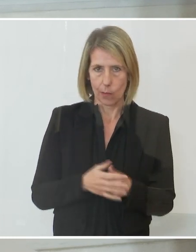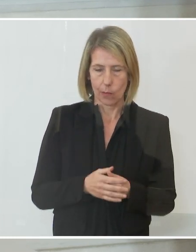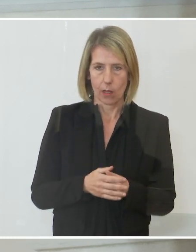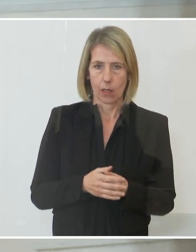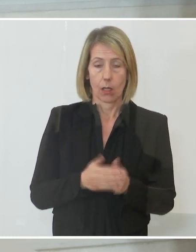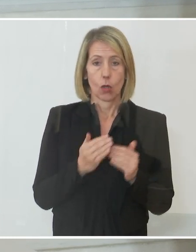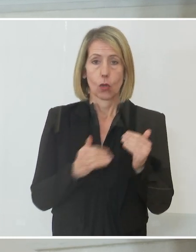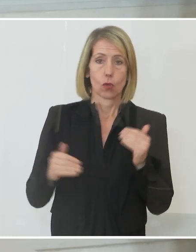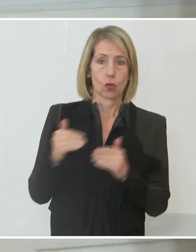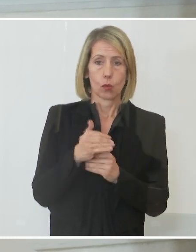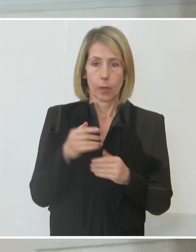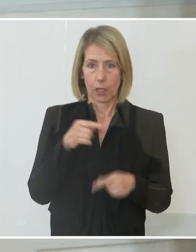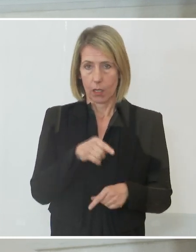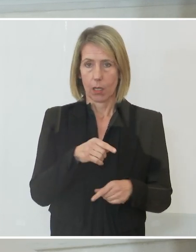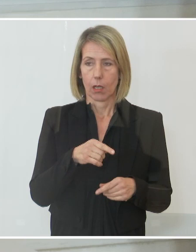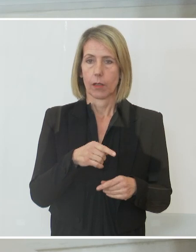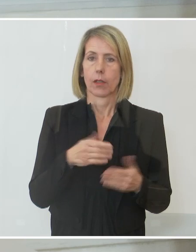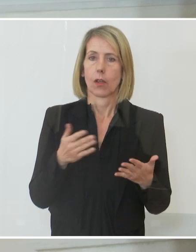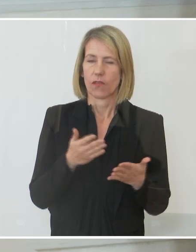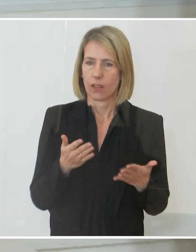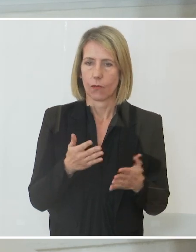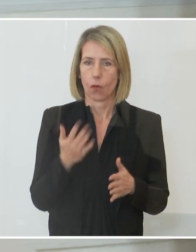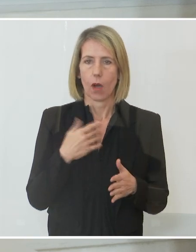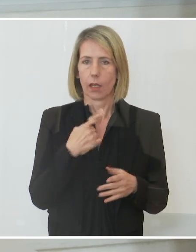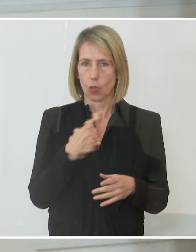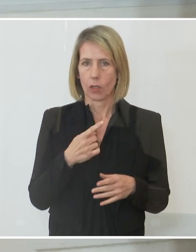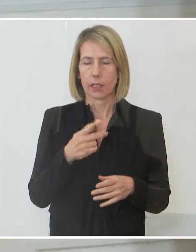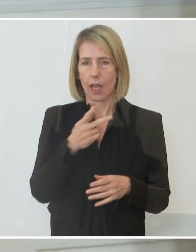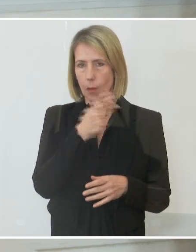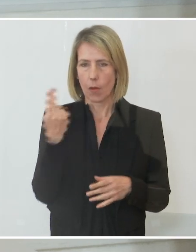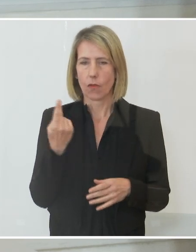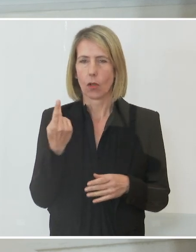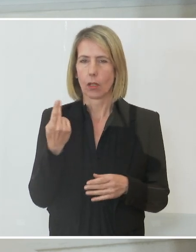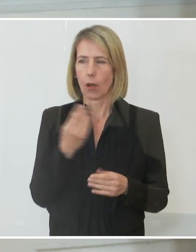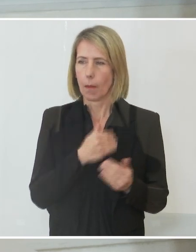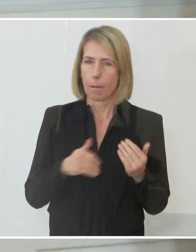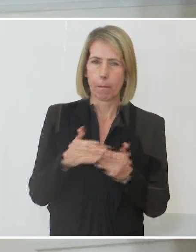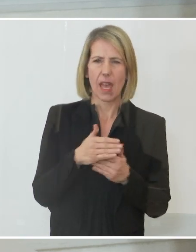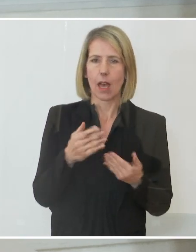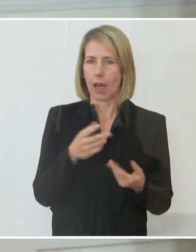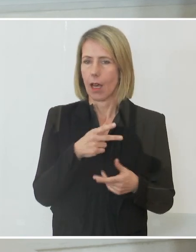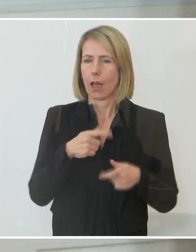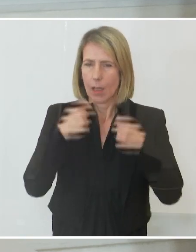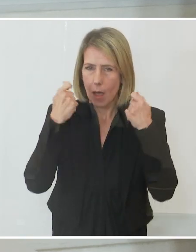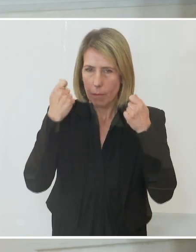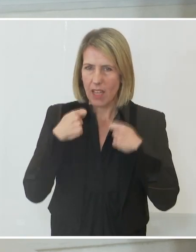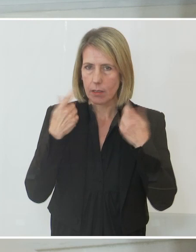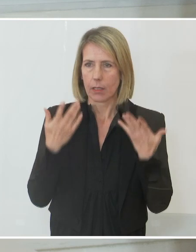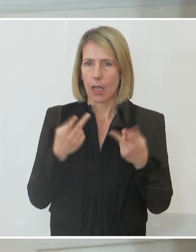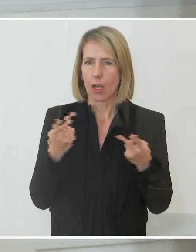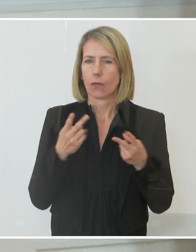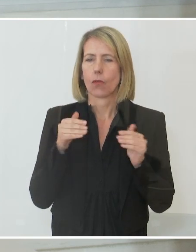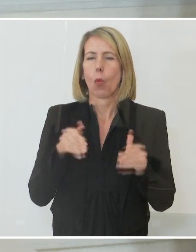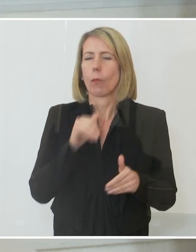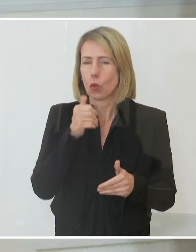hinaus ist so ähnlich, wie ich auch vorhin an die Bevölkerung appelliert habe, auch darüber hinaus die Maske dort zu tragen, wo man sie vielleicht nicht tragen